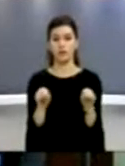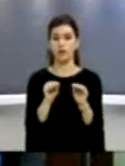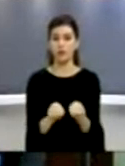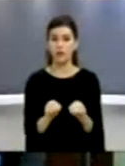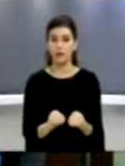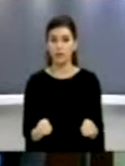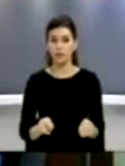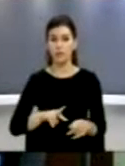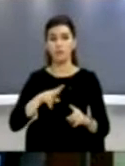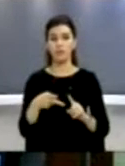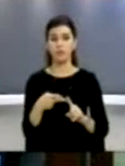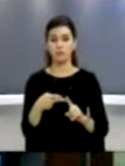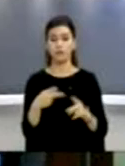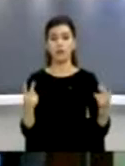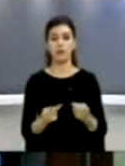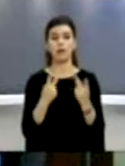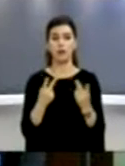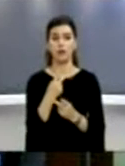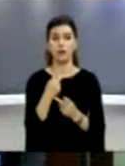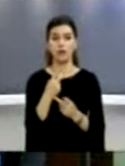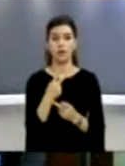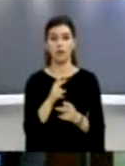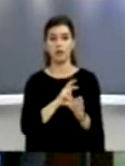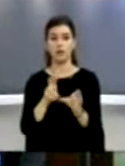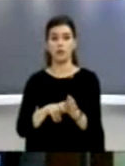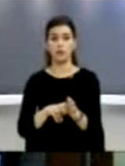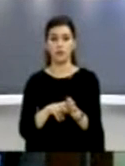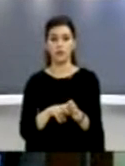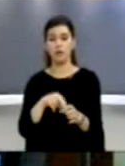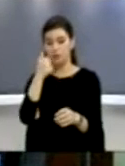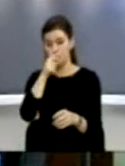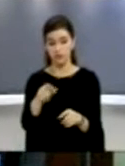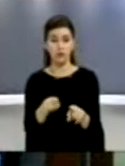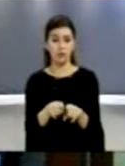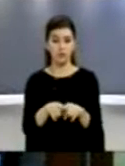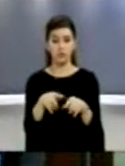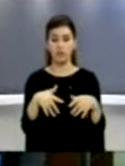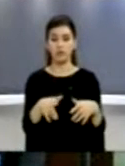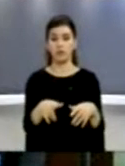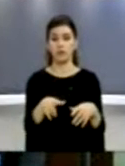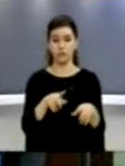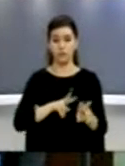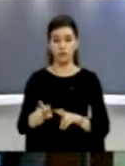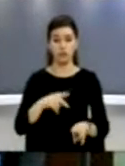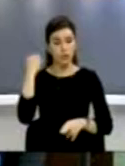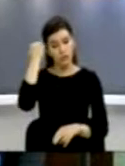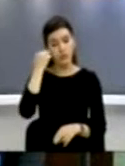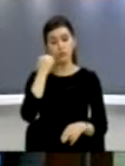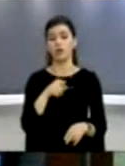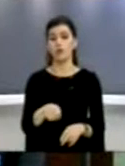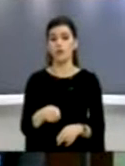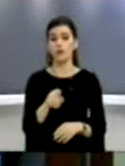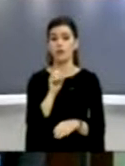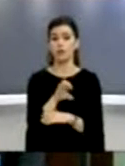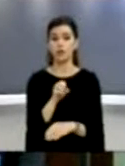pas të emrojnë si gjyçtar të gjykatave. Sepse po shëndrojt këshili gjyçor i Kosovës dhe këshili prokurorial i